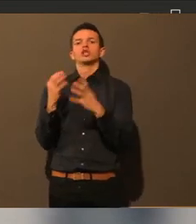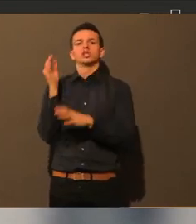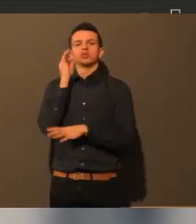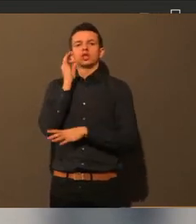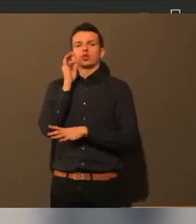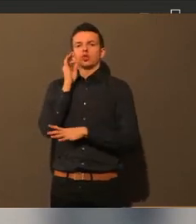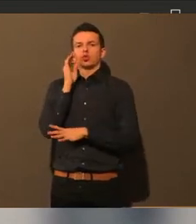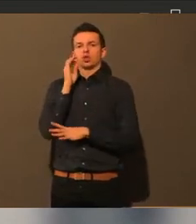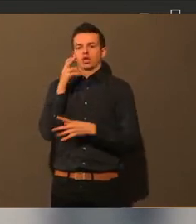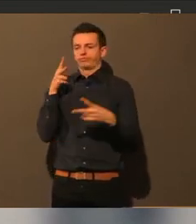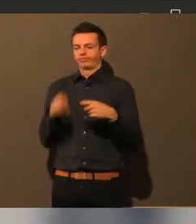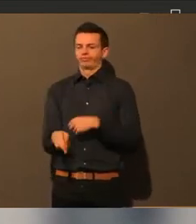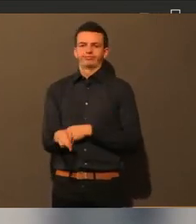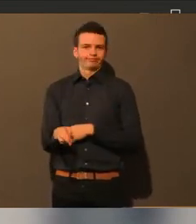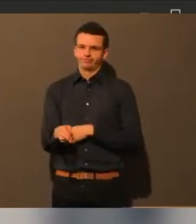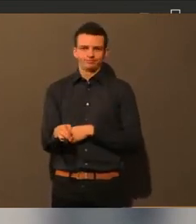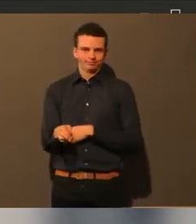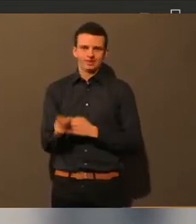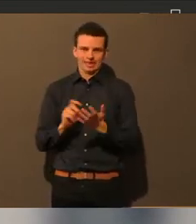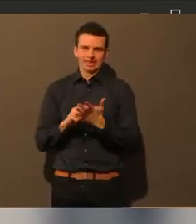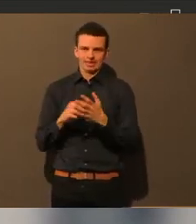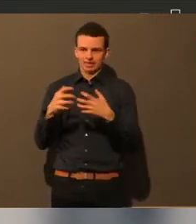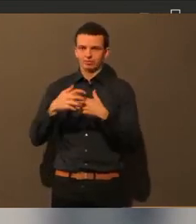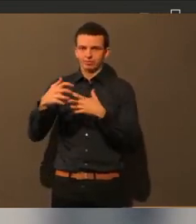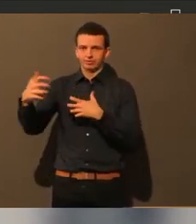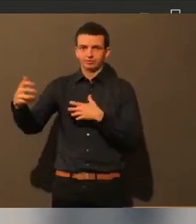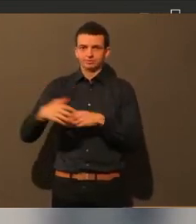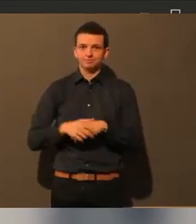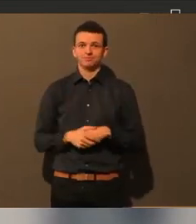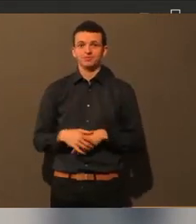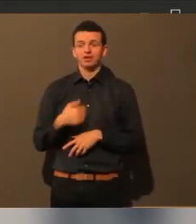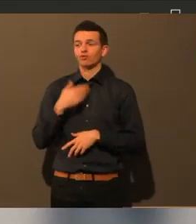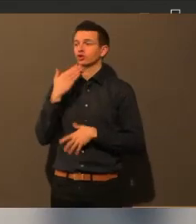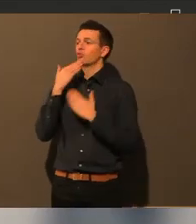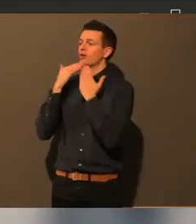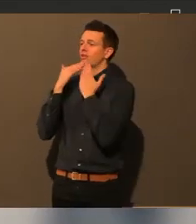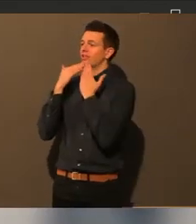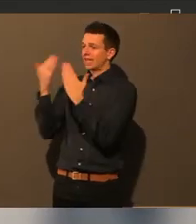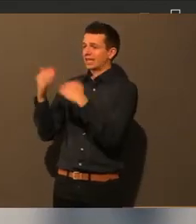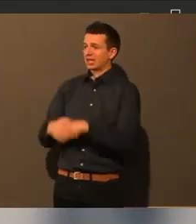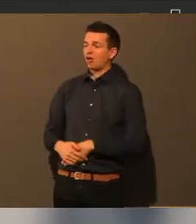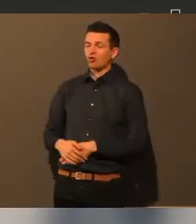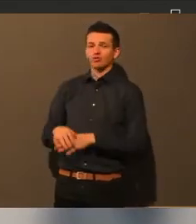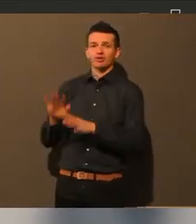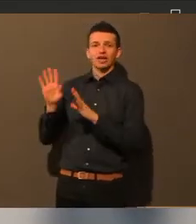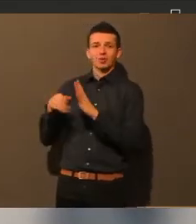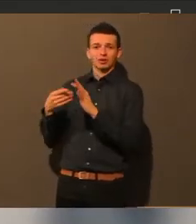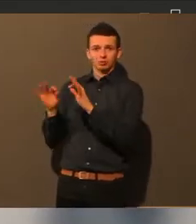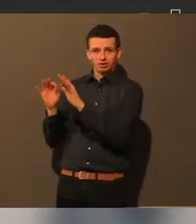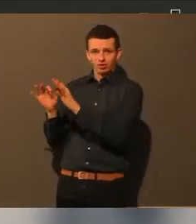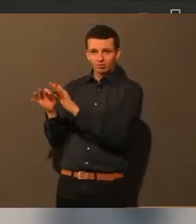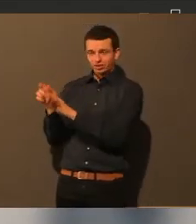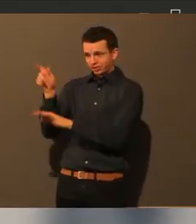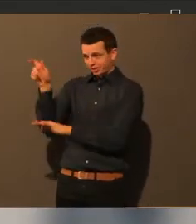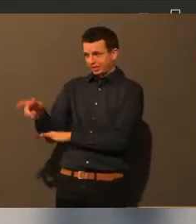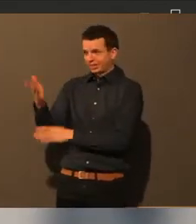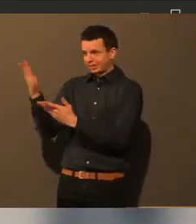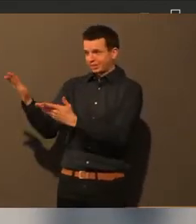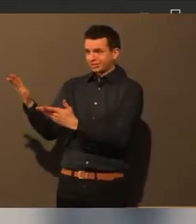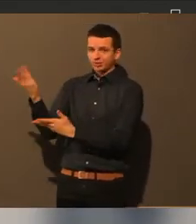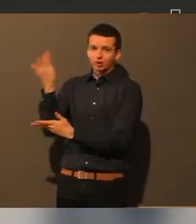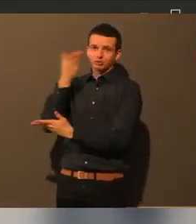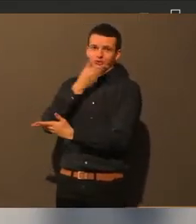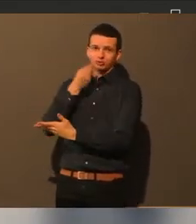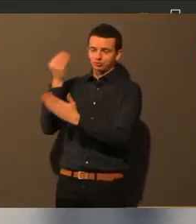Schacht. Ich möchte mich ganz herzlich bedanken bei unserer Gebärdendolmetscherin, die uns wieder sehr, sehr toll durch